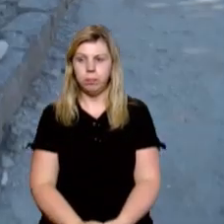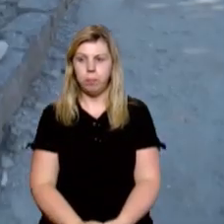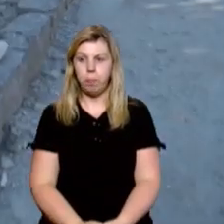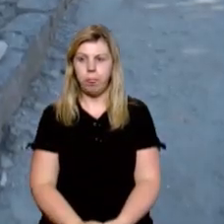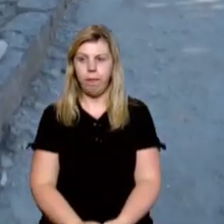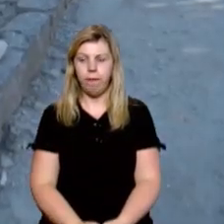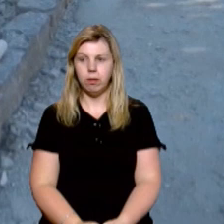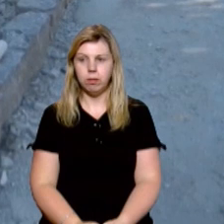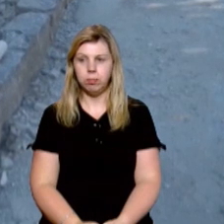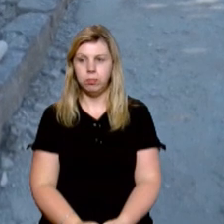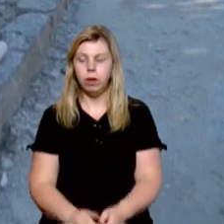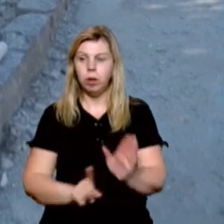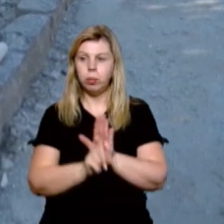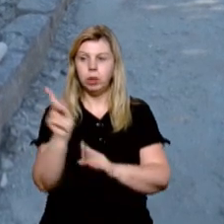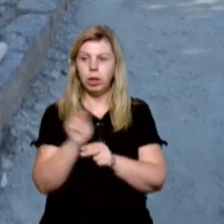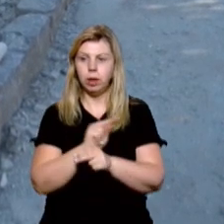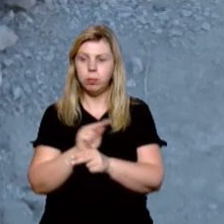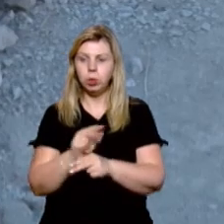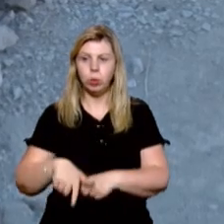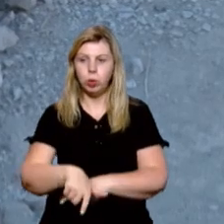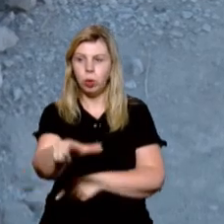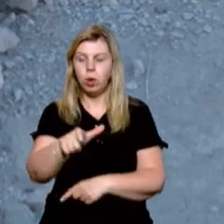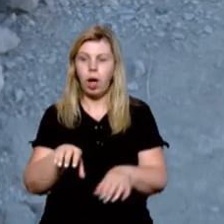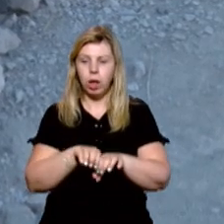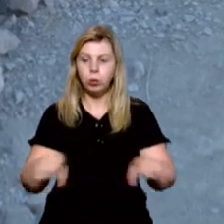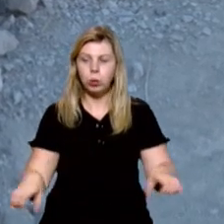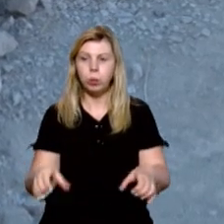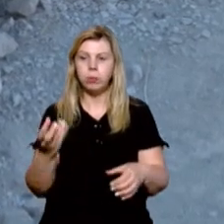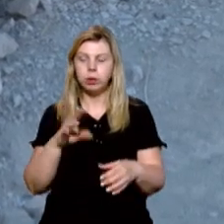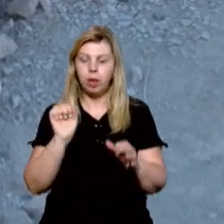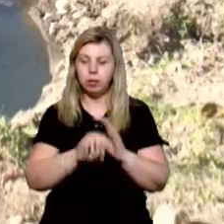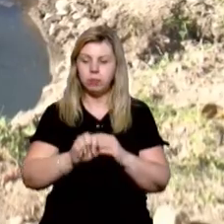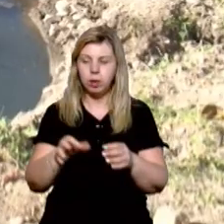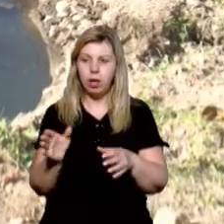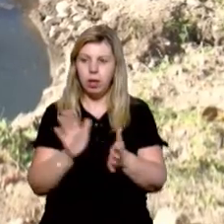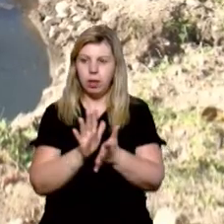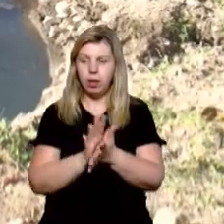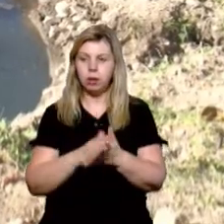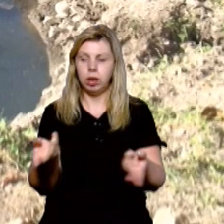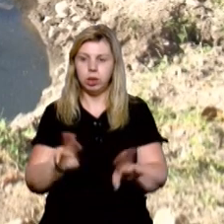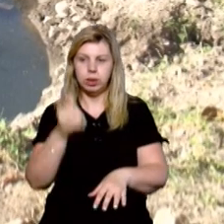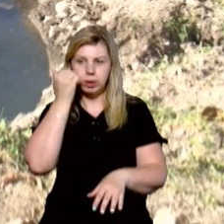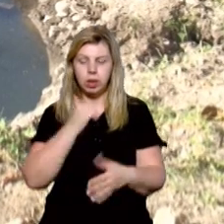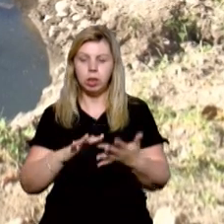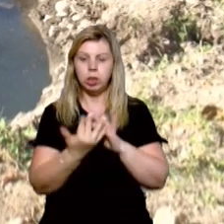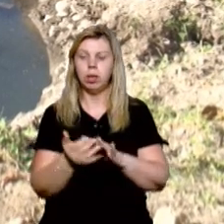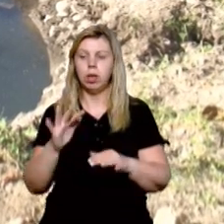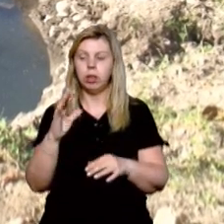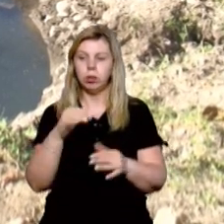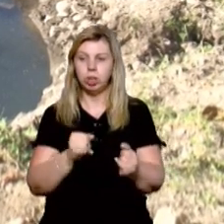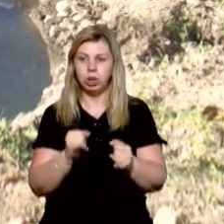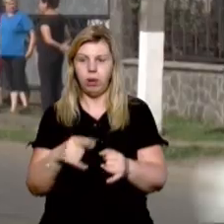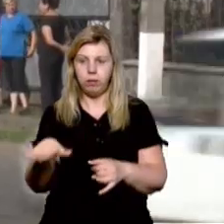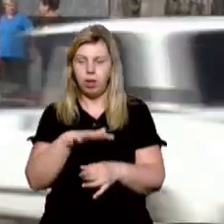Музика Почали ремонтувати дорогу, а труби для відведення стічних вод залишили старі. Жителі села Довге на